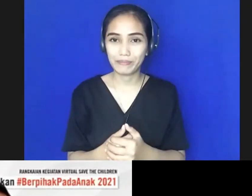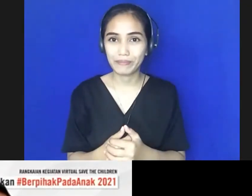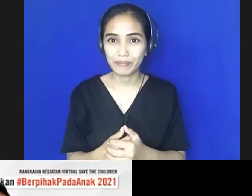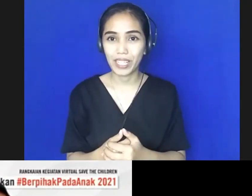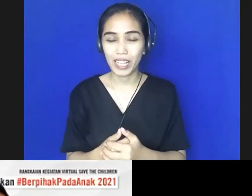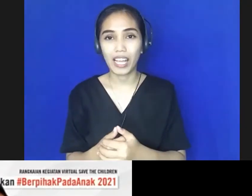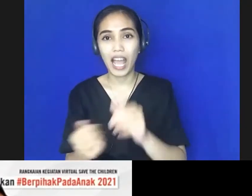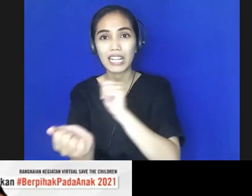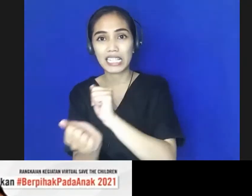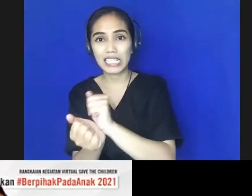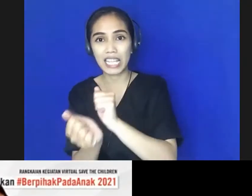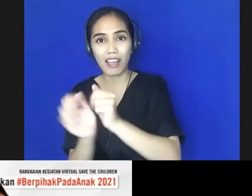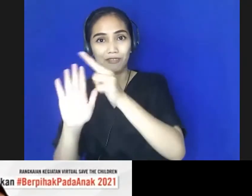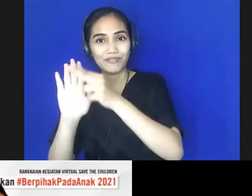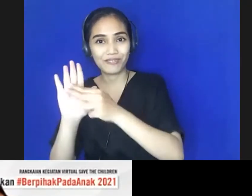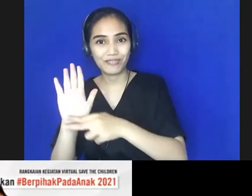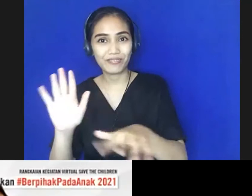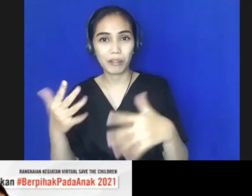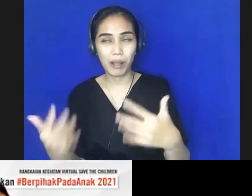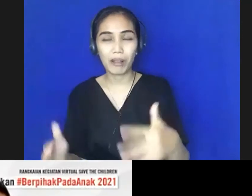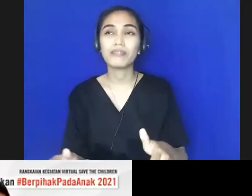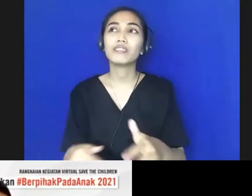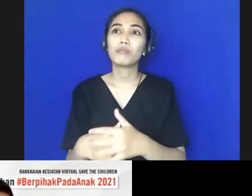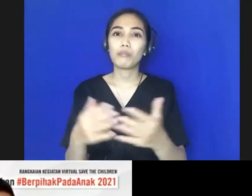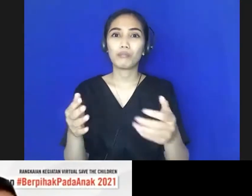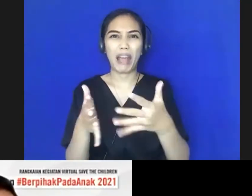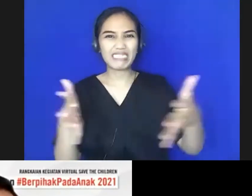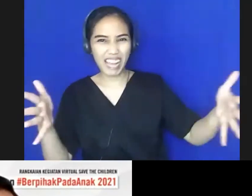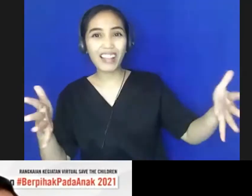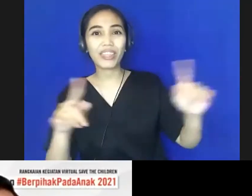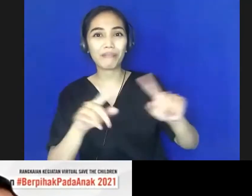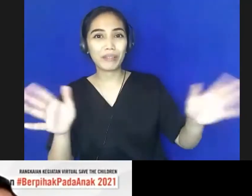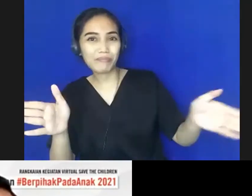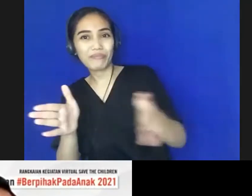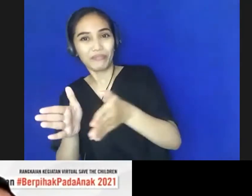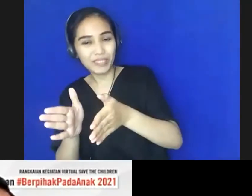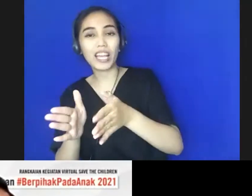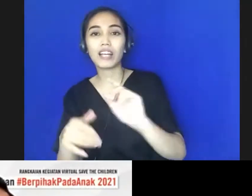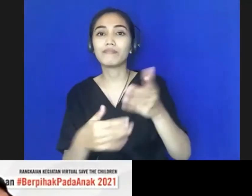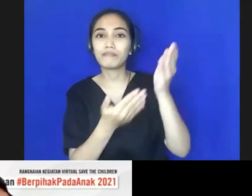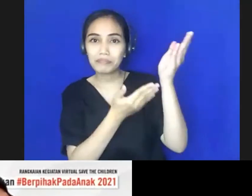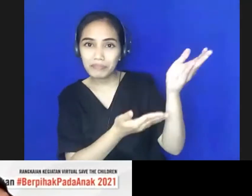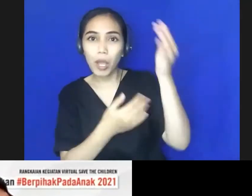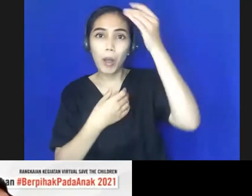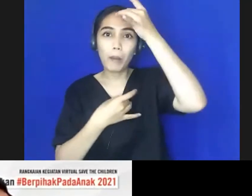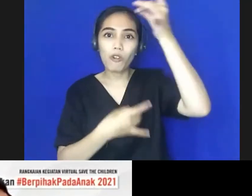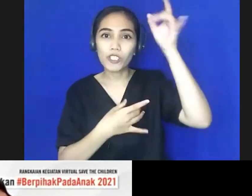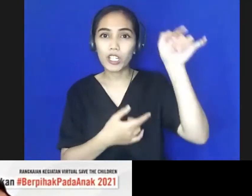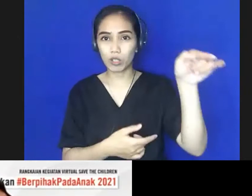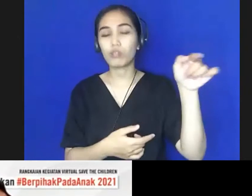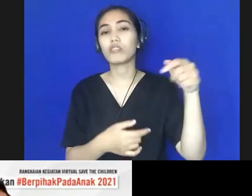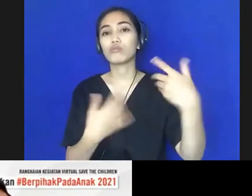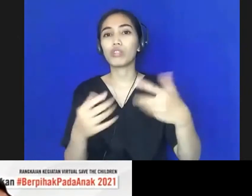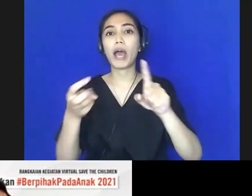kita semua sudah tahu sangat banyak sekali, tapi akan saya singkat saja, bahwa beliau telah malang melintang di Bapak